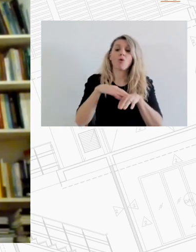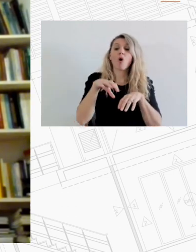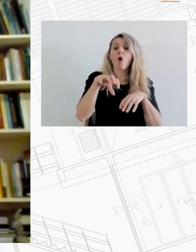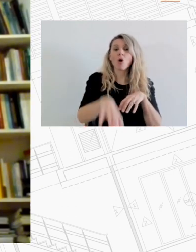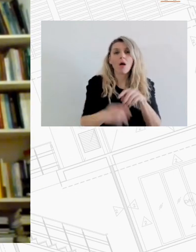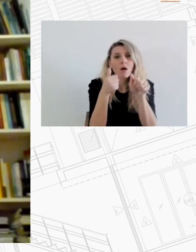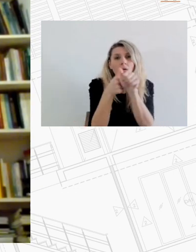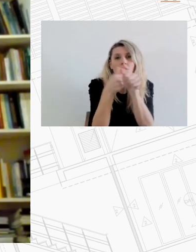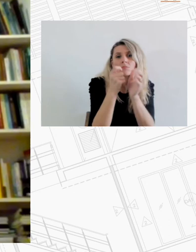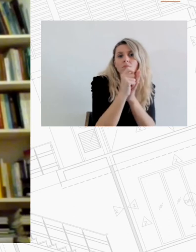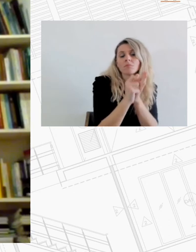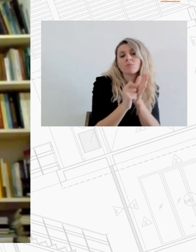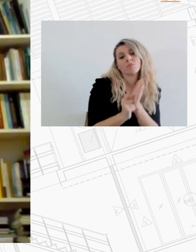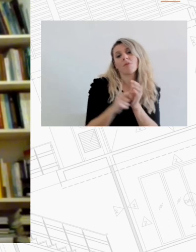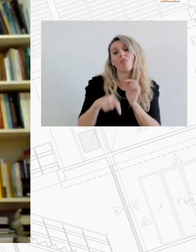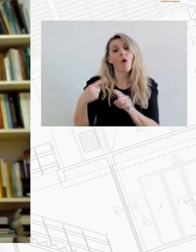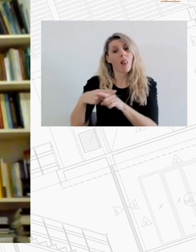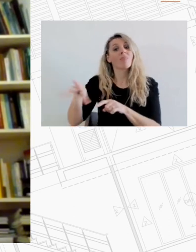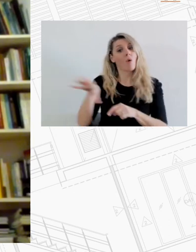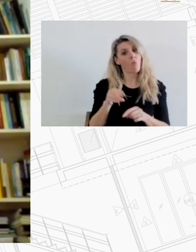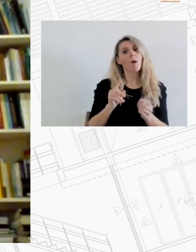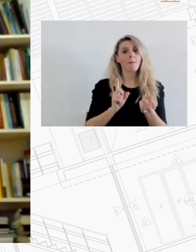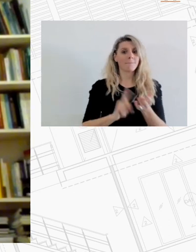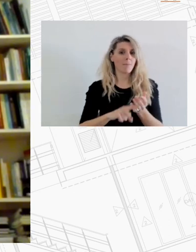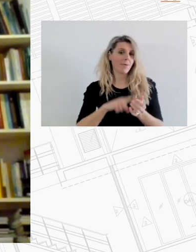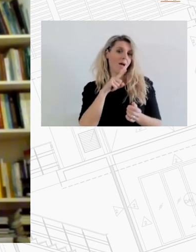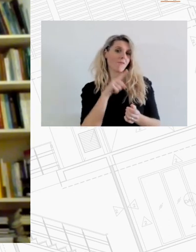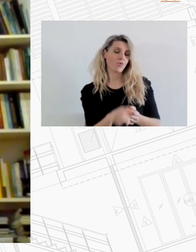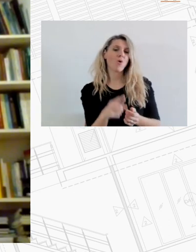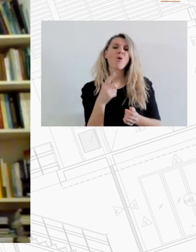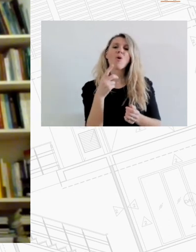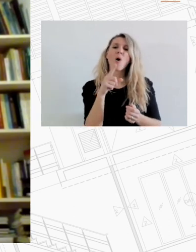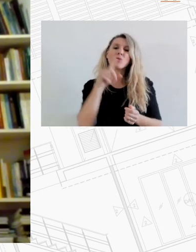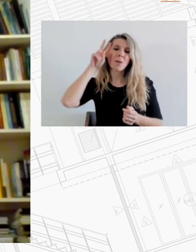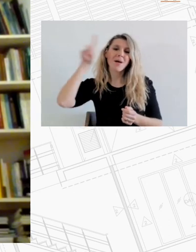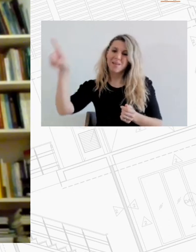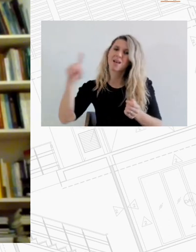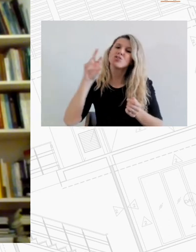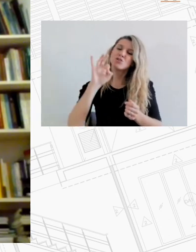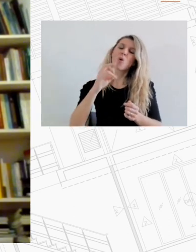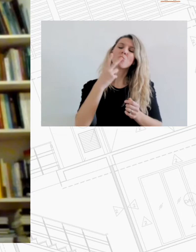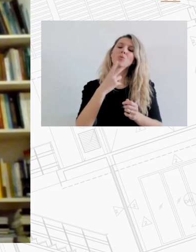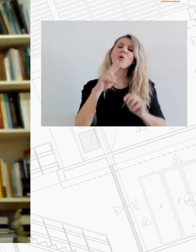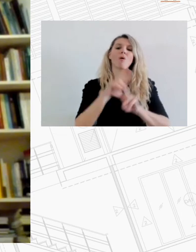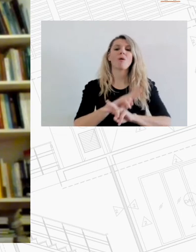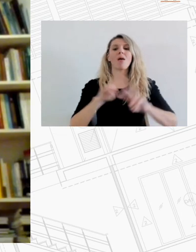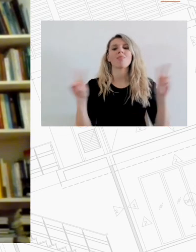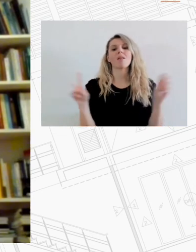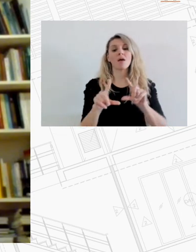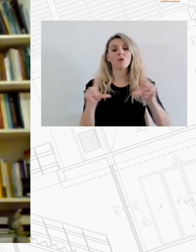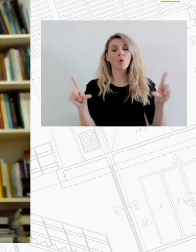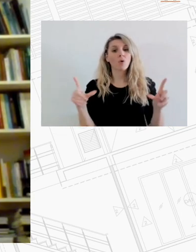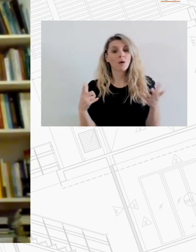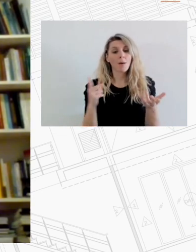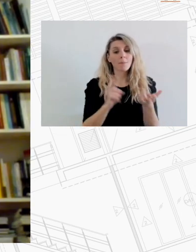πάρα πολύ βασικό. Αυτό θα δημιουργούσε αμέσως μια πολύ πιο καθαρή εικόνα για το πού βρισκόμαστε και πού πρέπει να